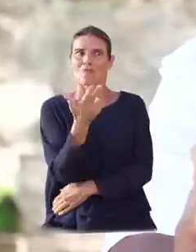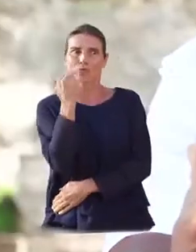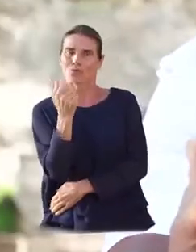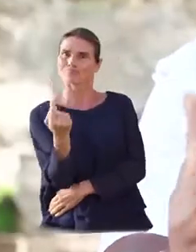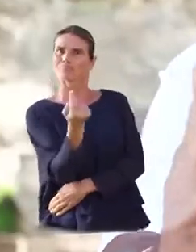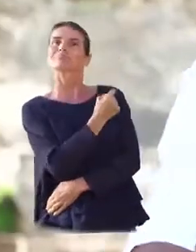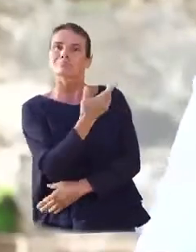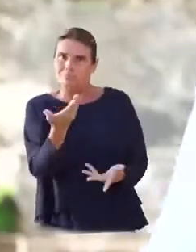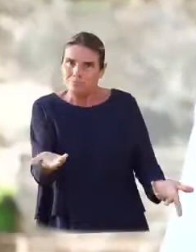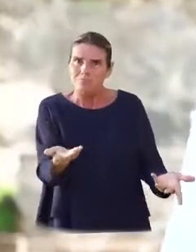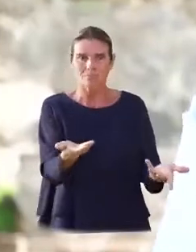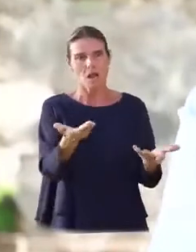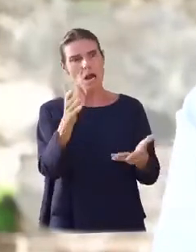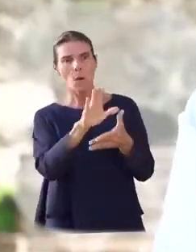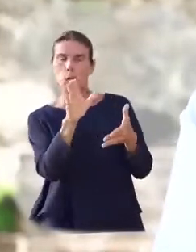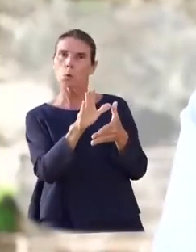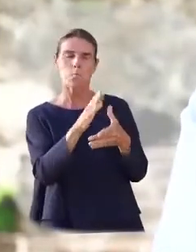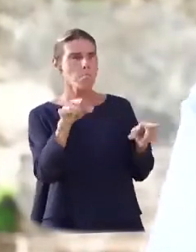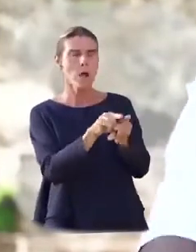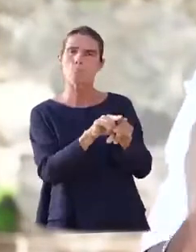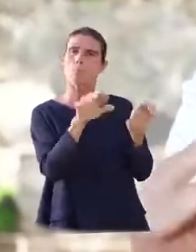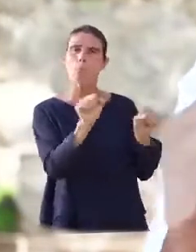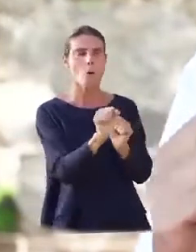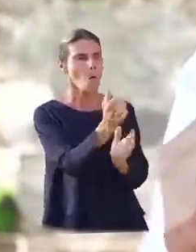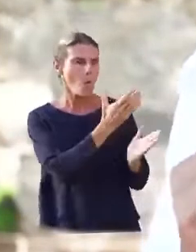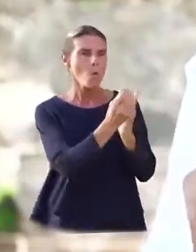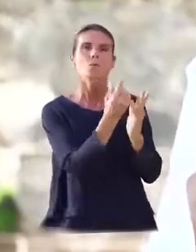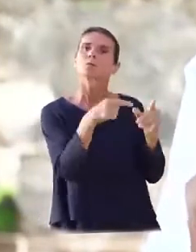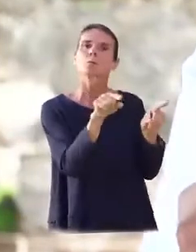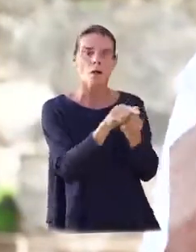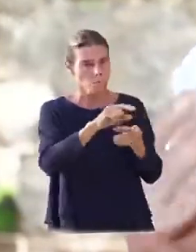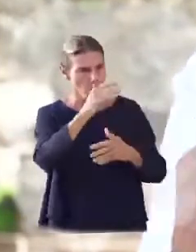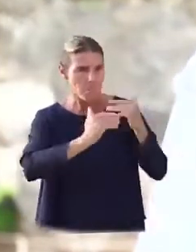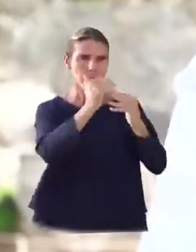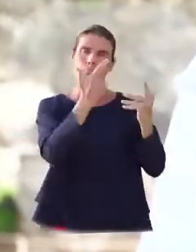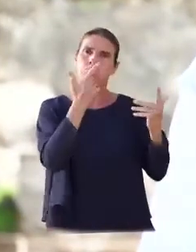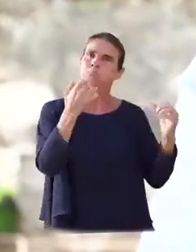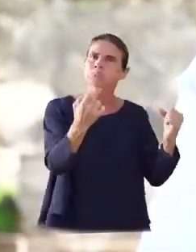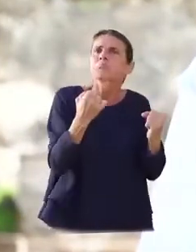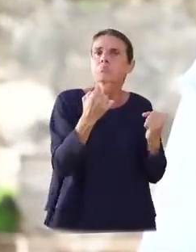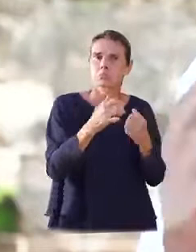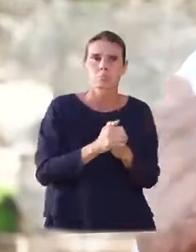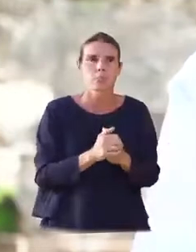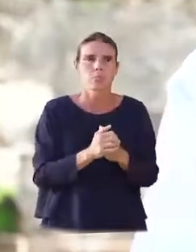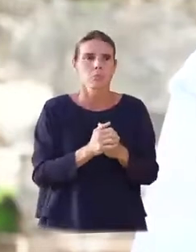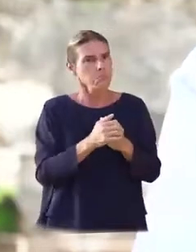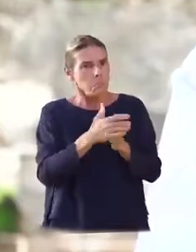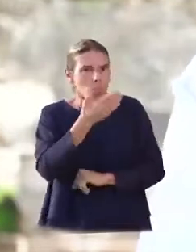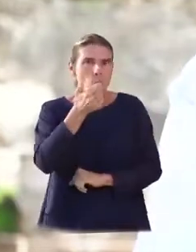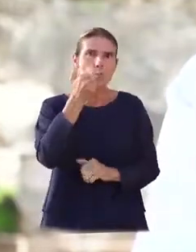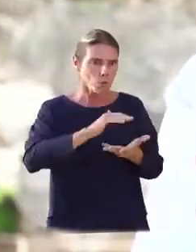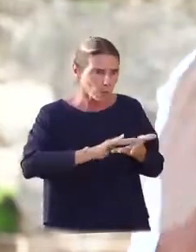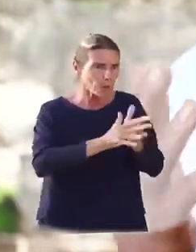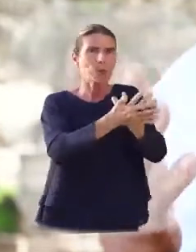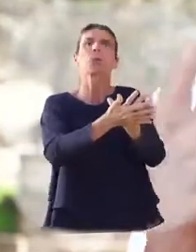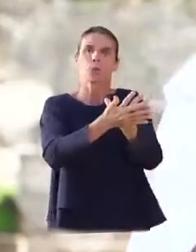que nous pouvons bâtir notre pays sur des fondements solides et propres à nous-mêmes, parfaire le carissol